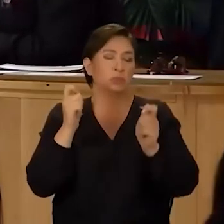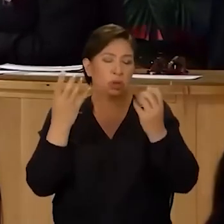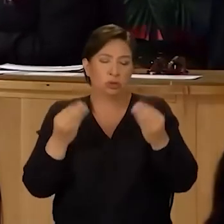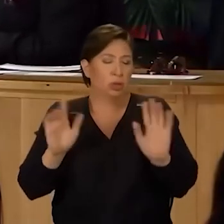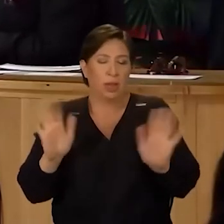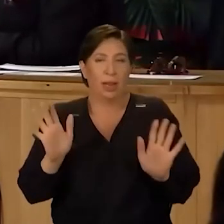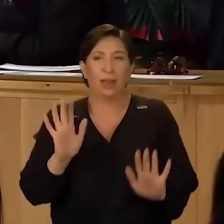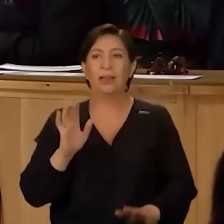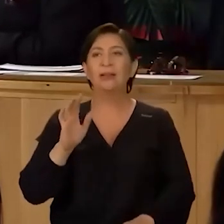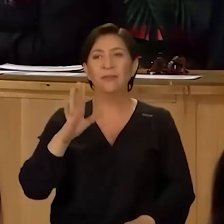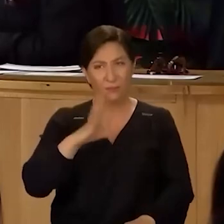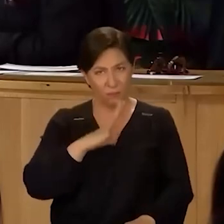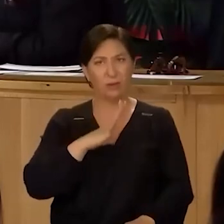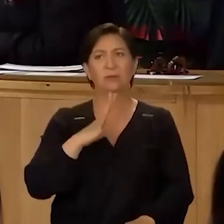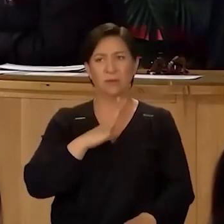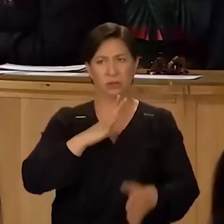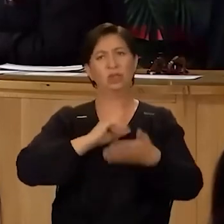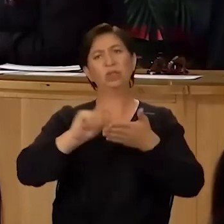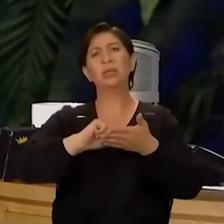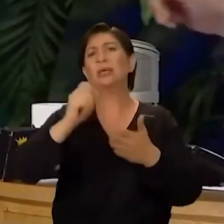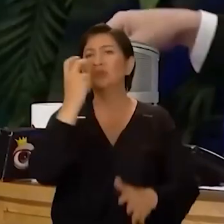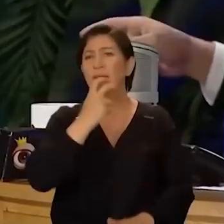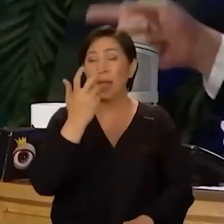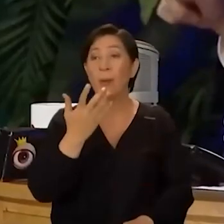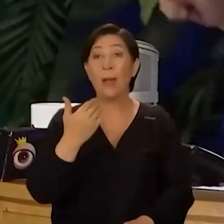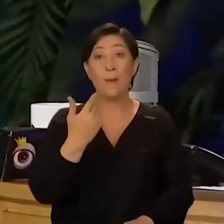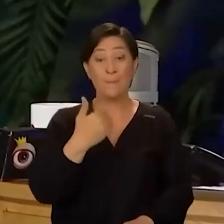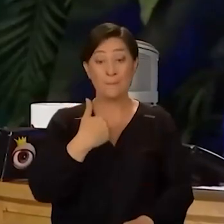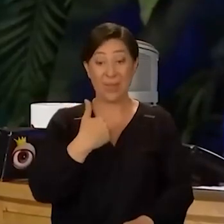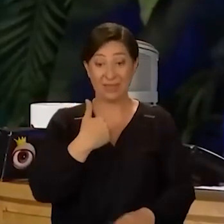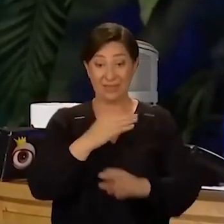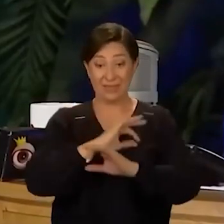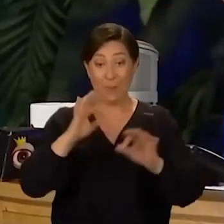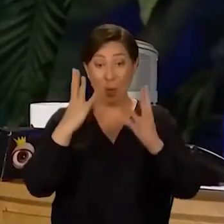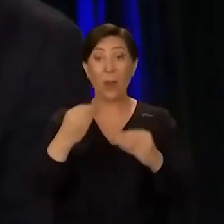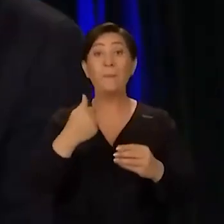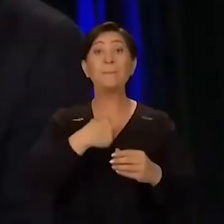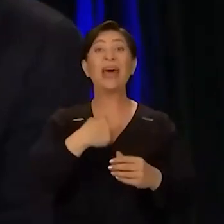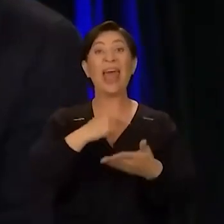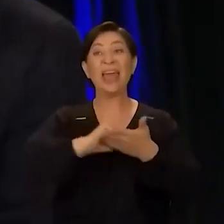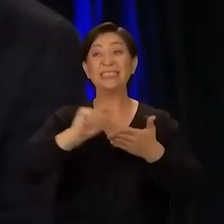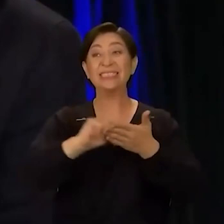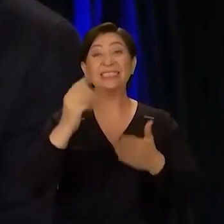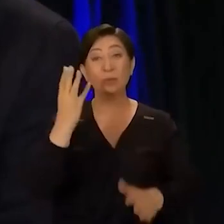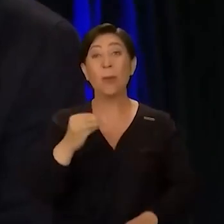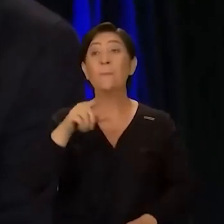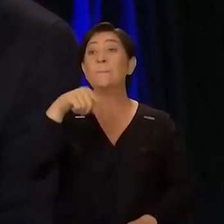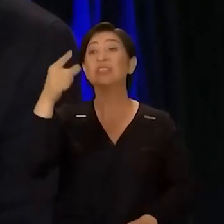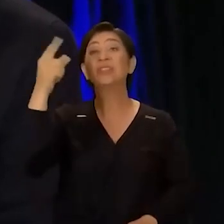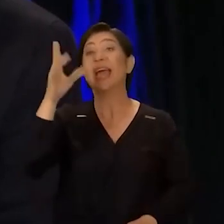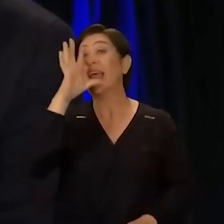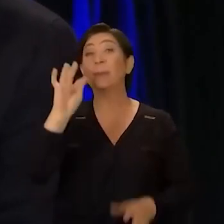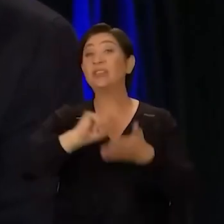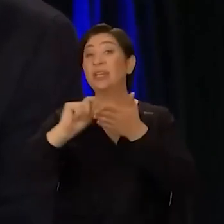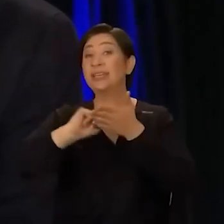sana yazdım falan. Vardır yazılan şarkılar ama yani. Ben ama tam olarak yani bana yazdıklarının hangileri olduğunu bilmiyorum. Ben senin başka kimlere